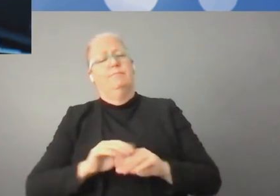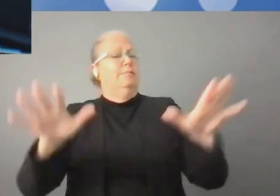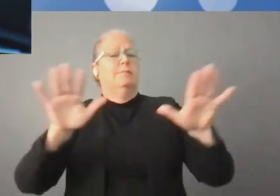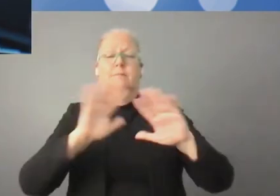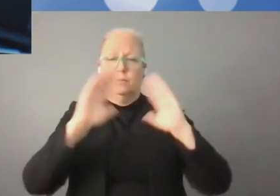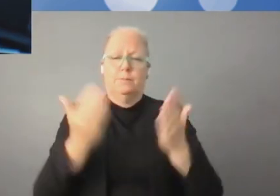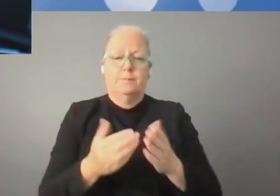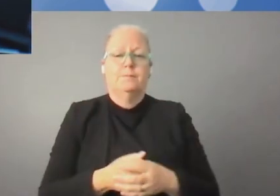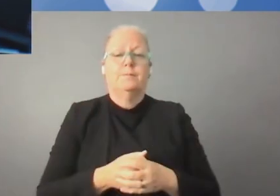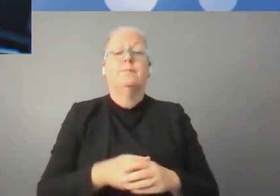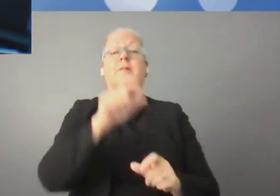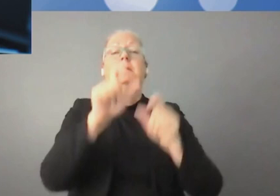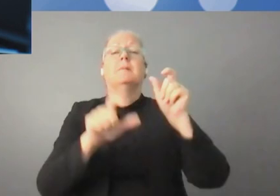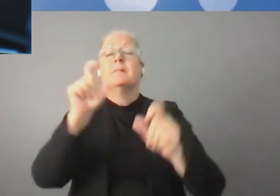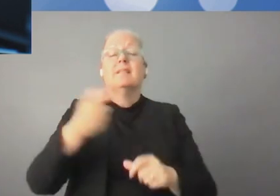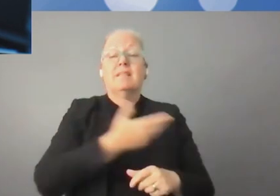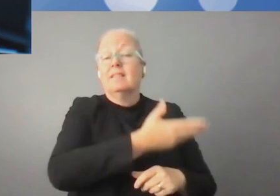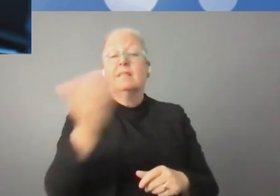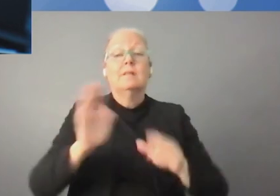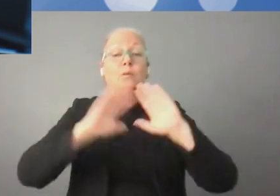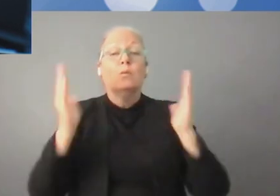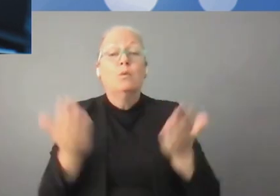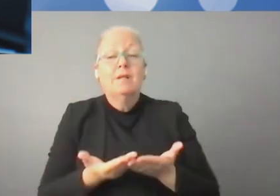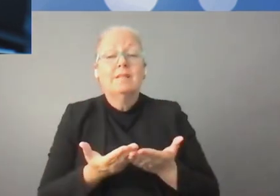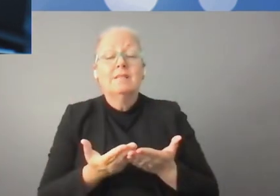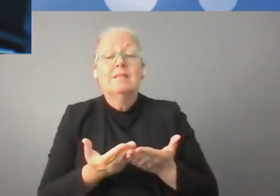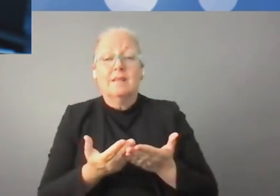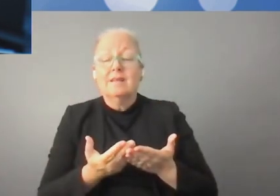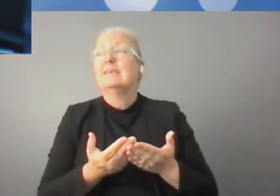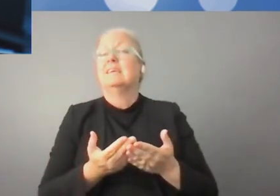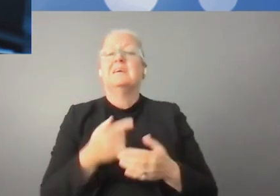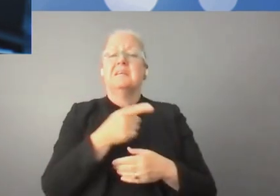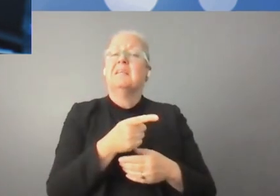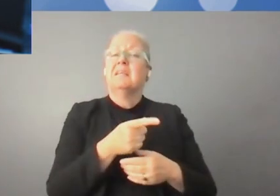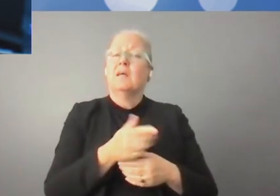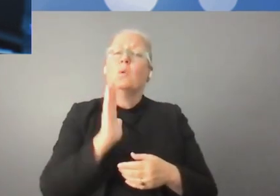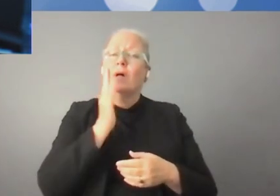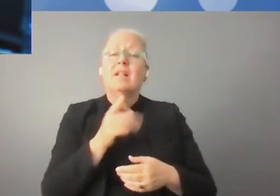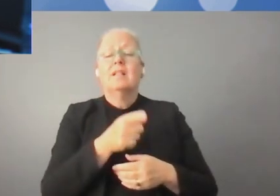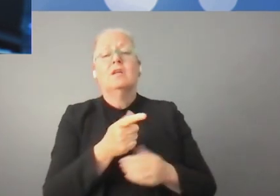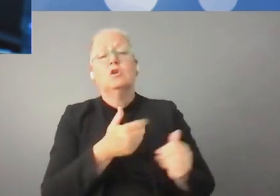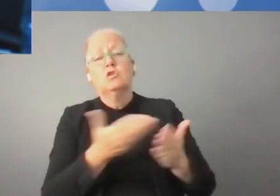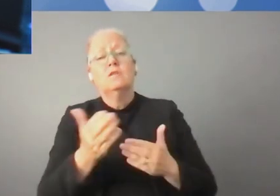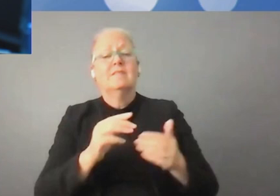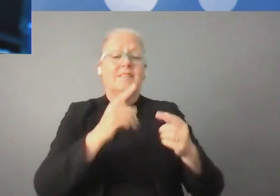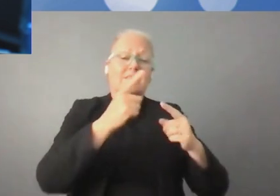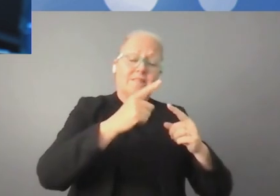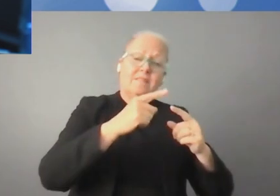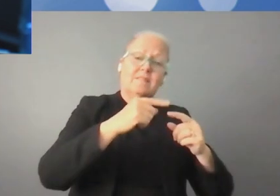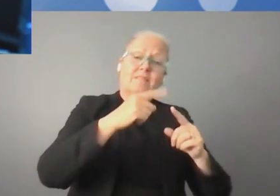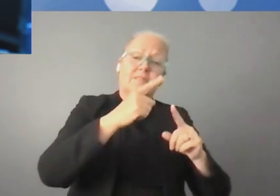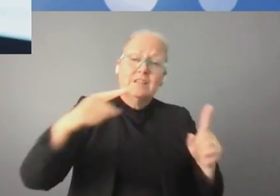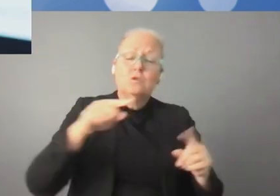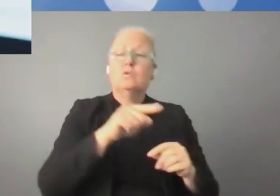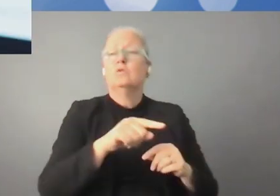a une grande influence sur le développement de l'économie numérique. Les gens dans le monde entier utilisent